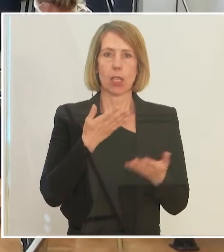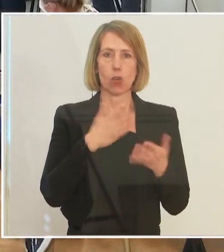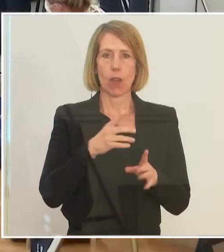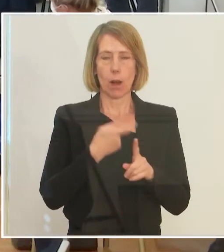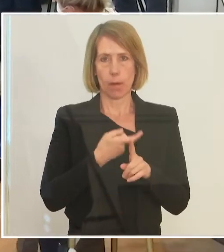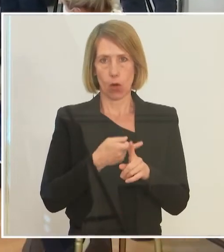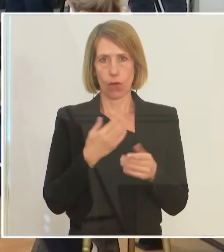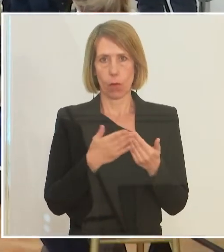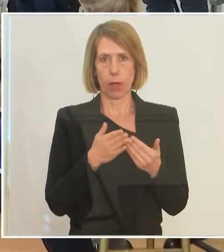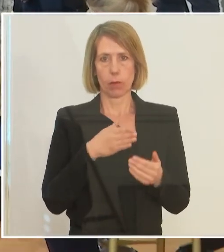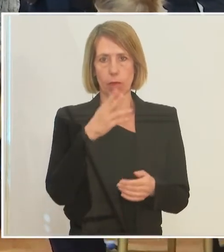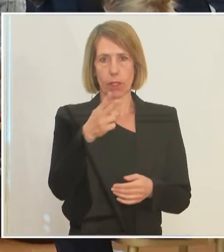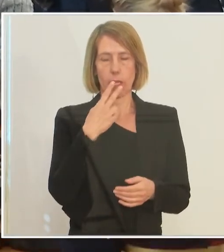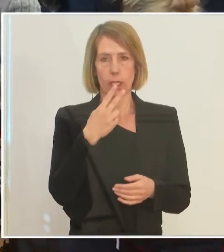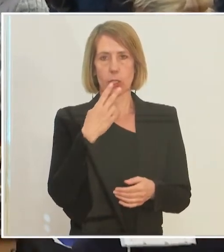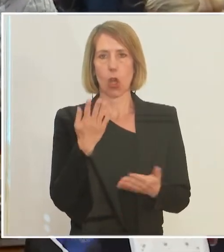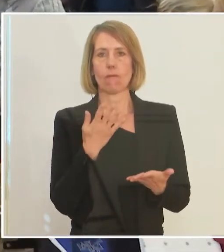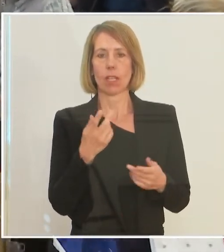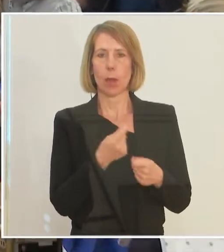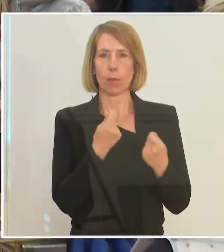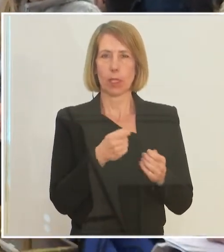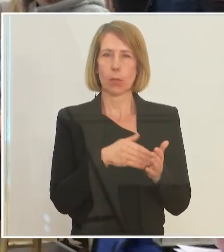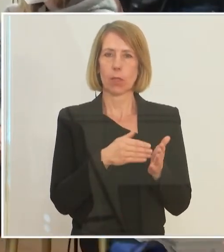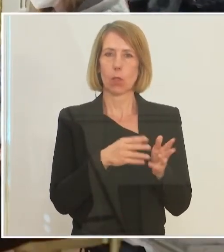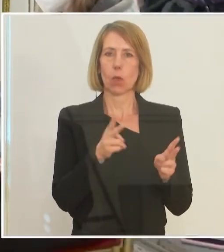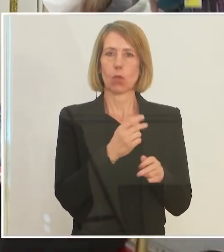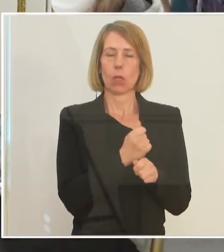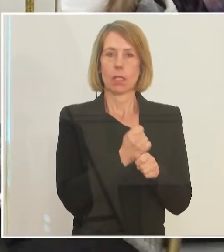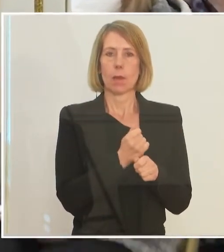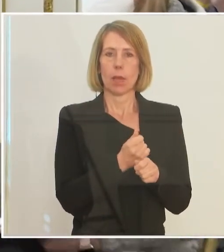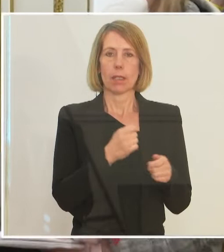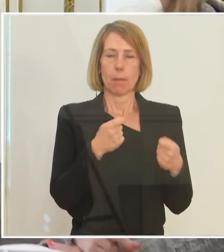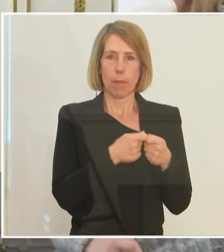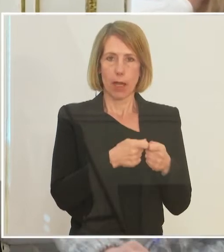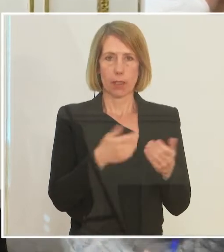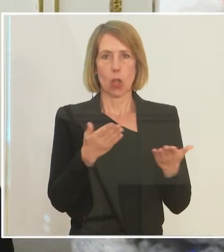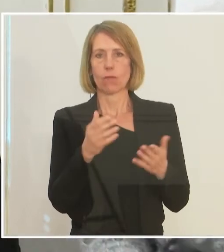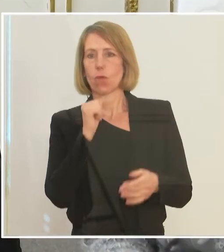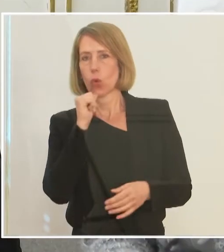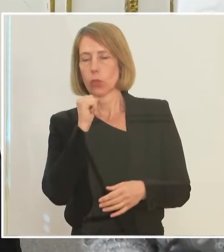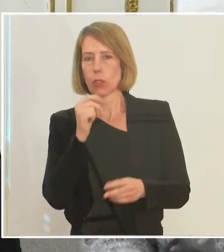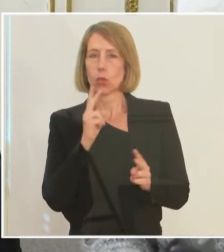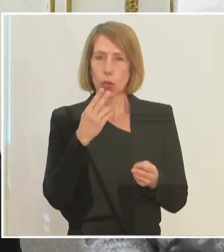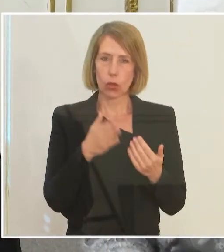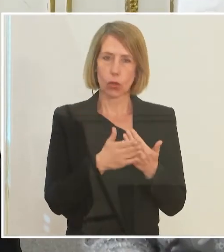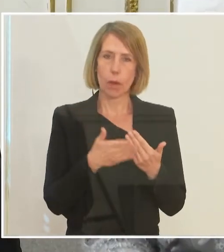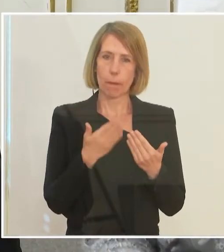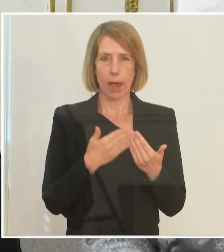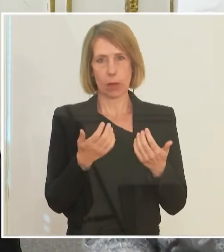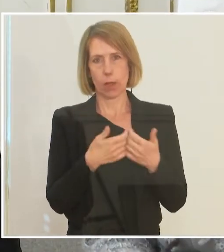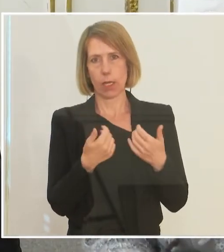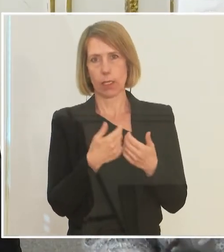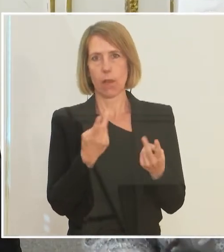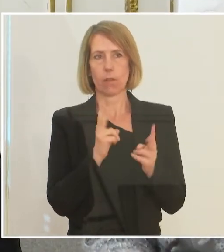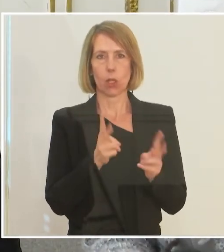noch in die neue Kurzarbeitsphase reinfallen und welche nicht. Könnten Sie da vielleicht ein konkretes Beispiel nennen, dass es ein bisschen greifbarer wird? Wer könnte denn